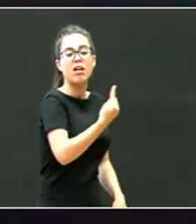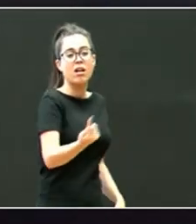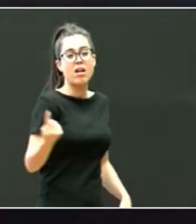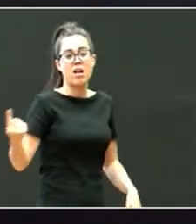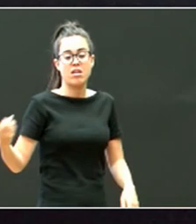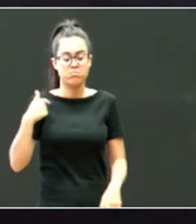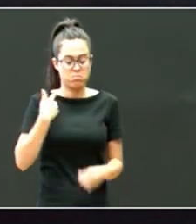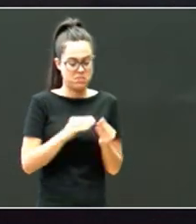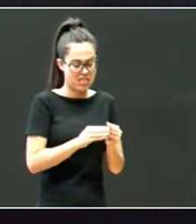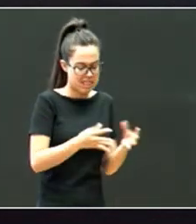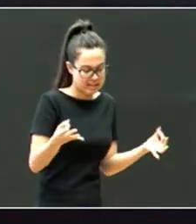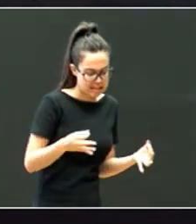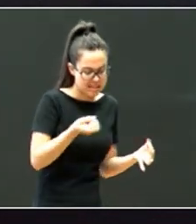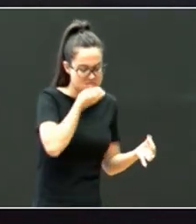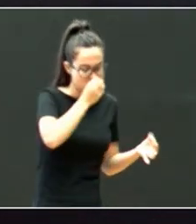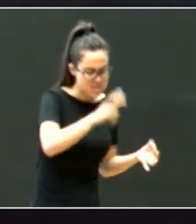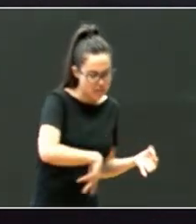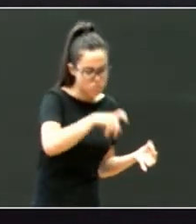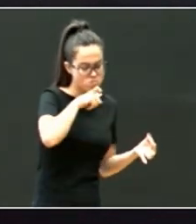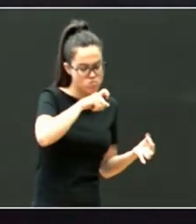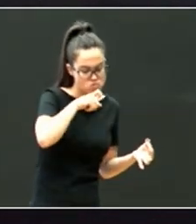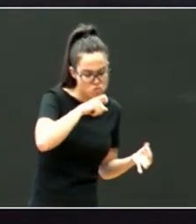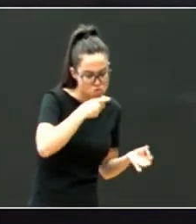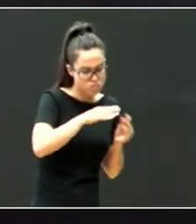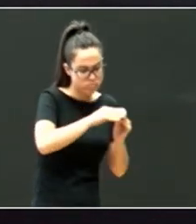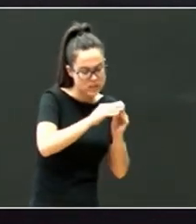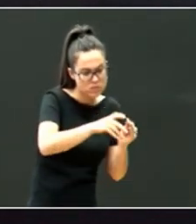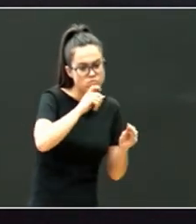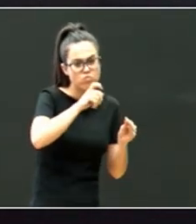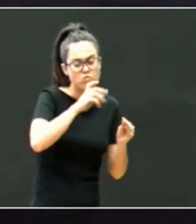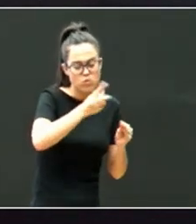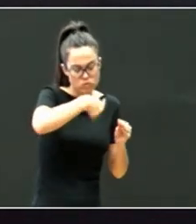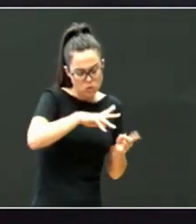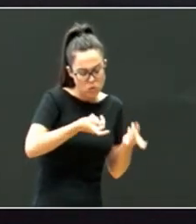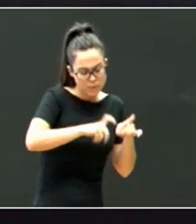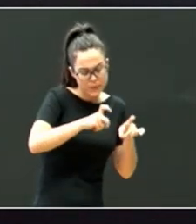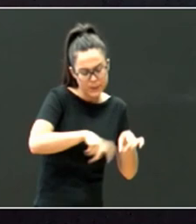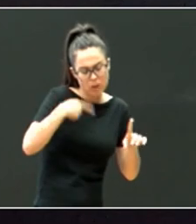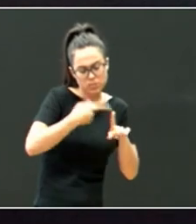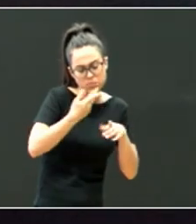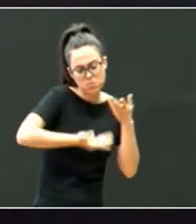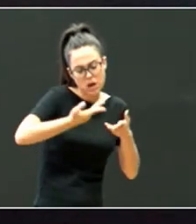zei gingo dut, nork egingo du, nola egingo dugu, eta nola gauzatuko dugu, eta noiz biltzen gara, baloratzeko.